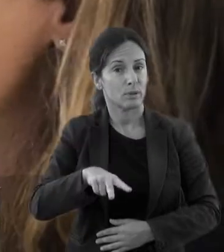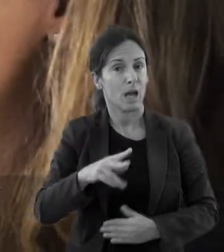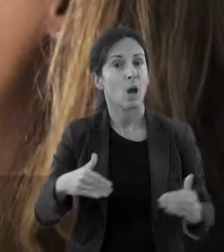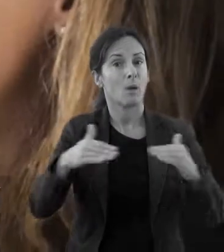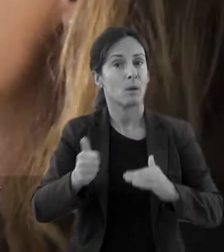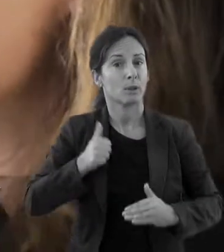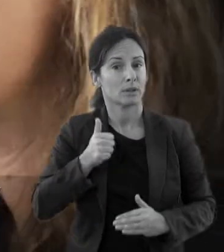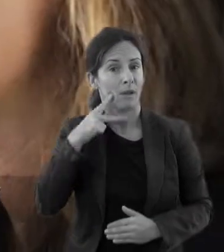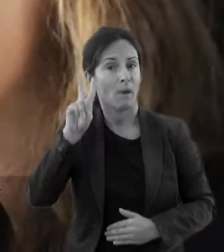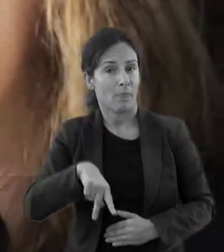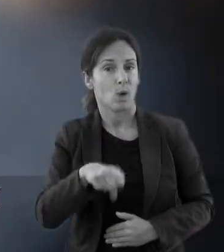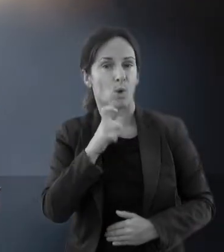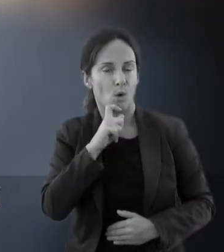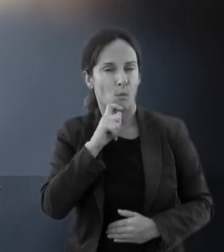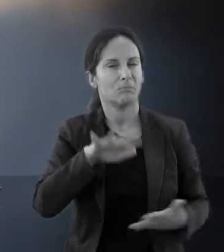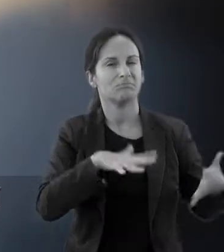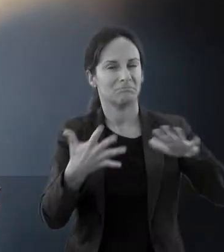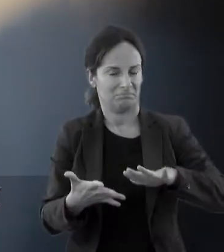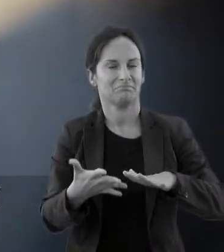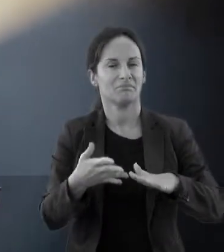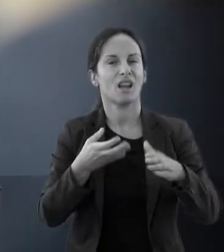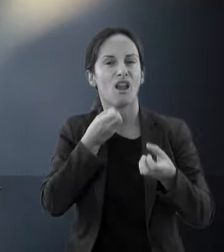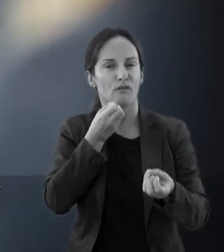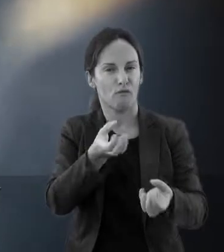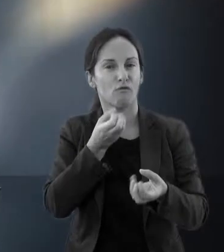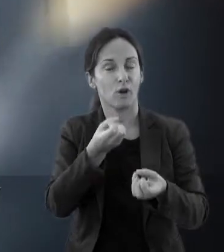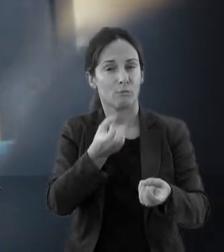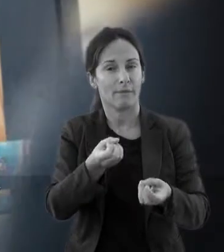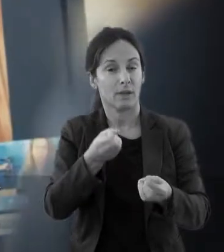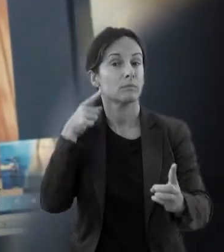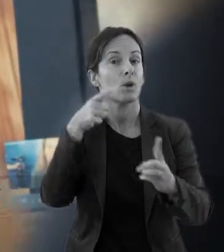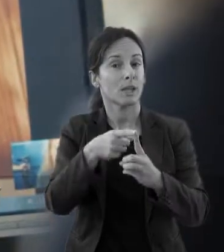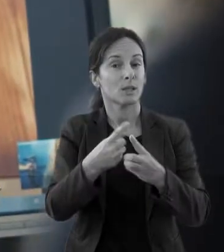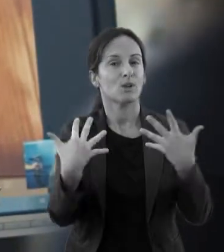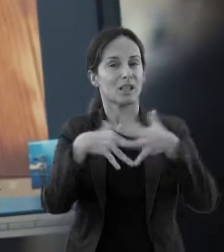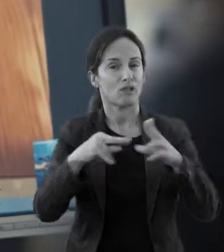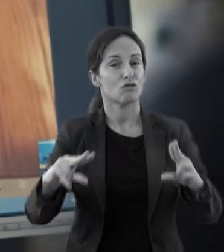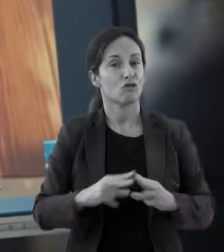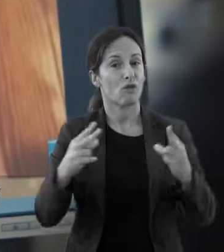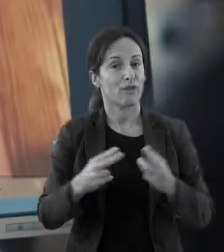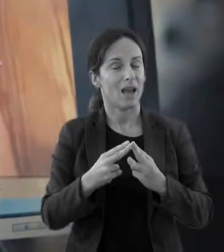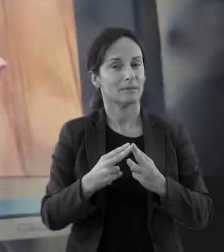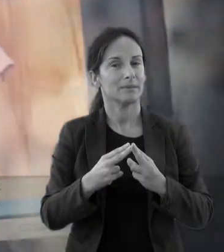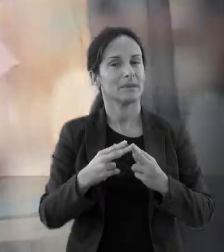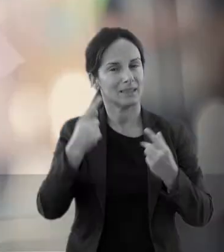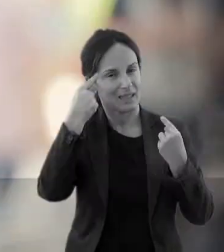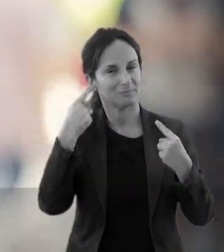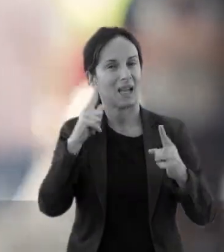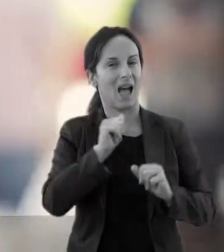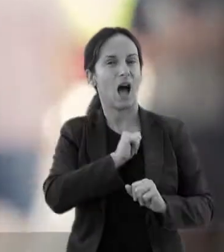d'oportunitats, per assolir la integració social i afavorir així la seva autonomia a tots els nivells.